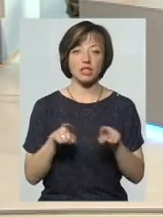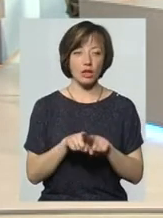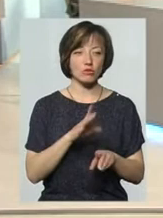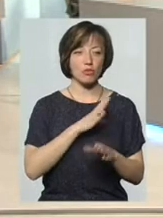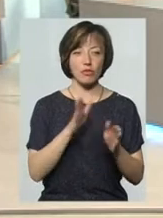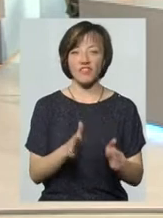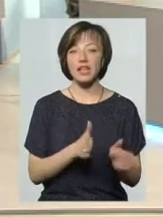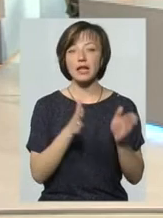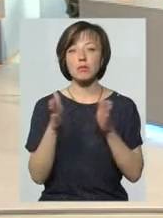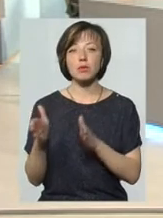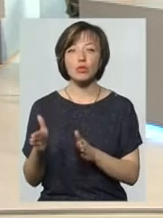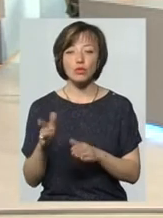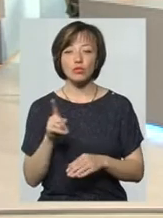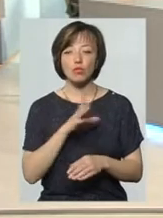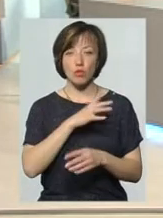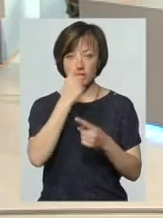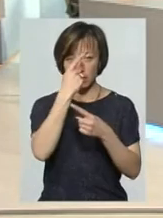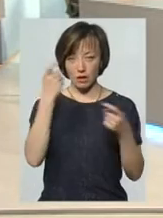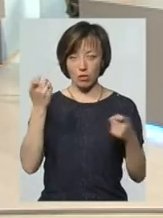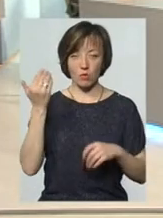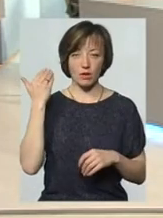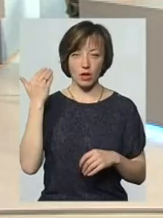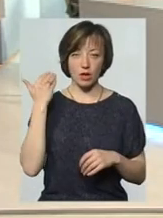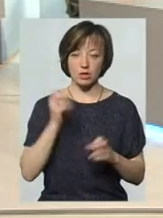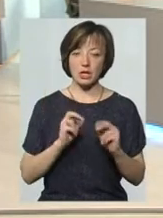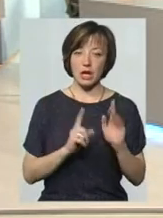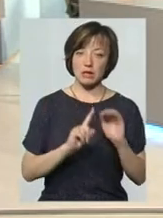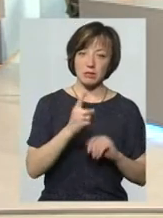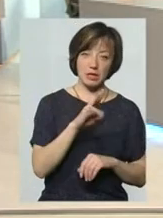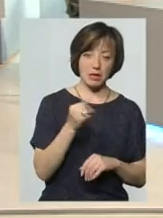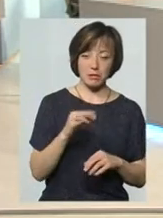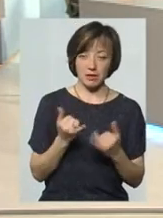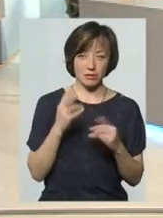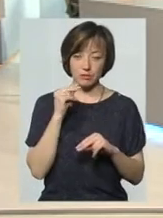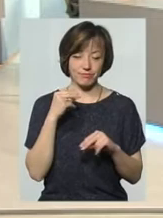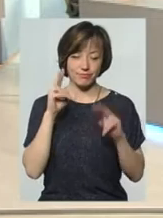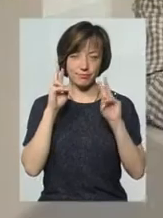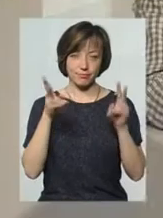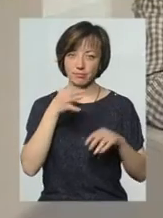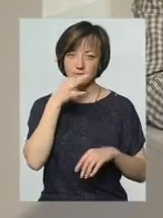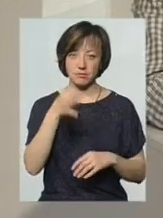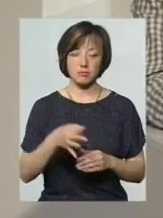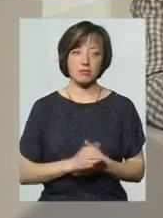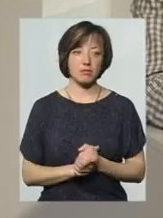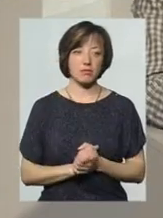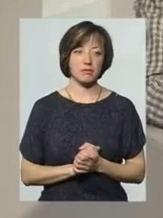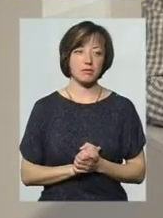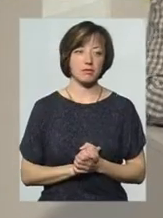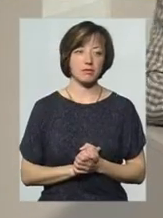відтермінований від того, що було декларовано раніше. Як з 1 липням, поки що не можу сказати. Що буде,